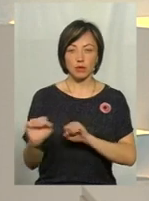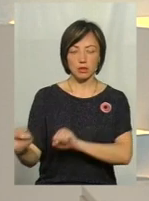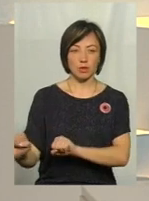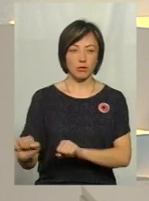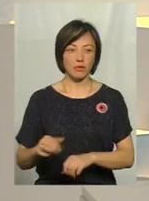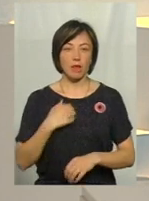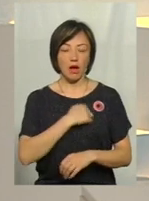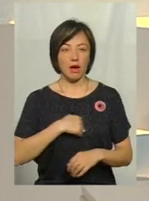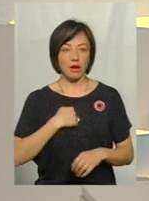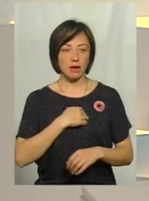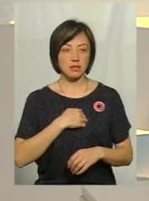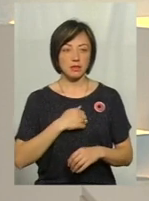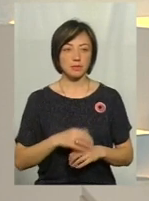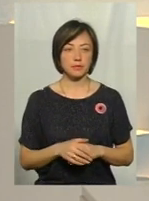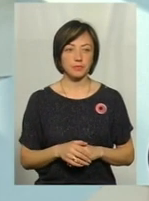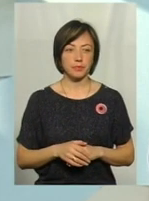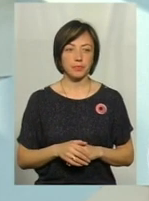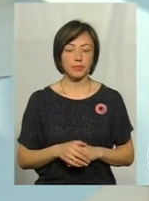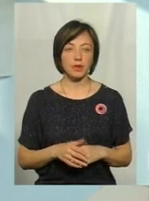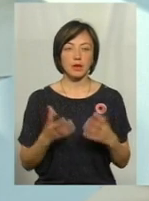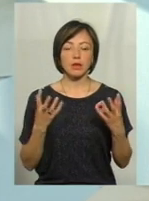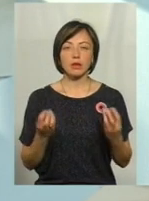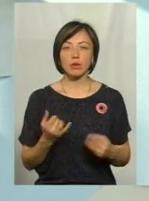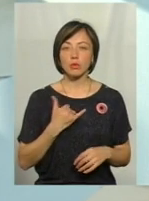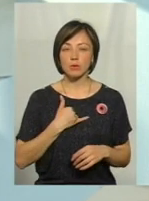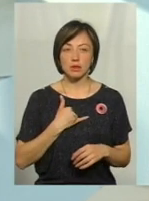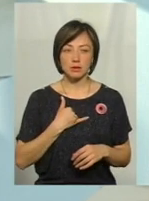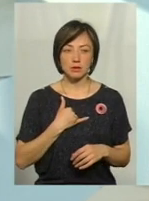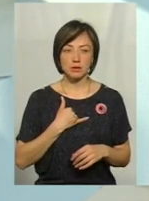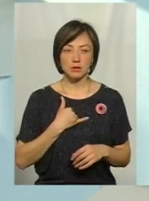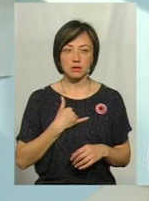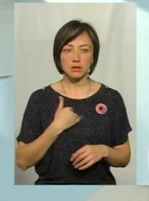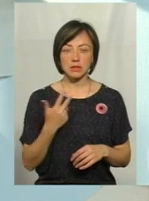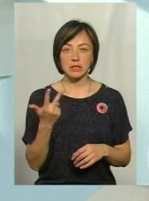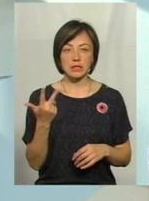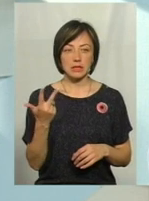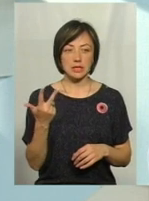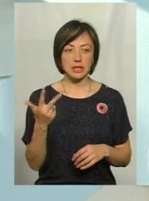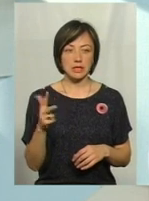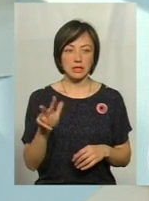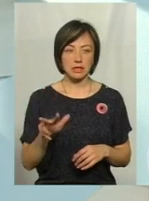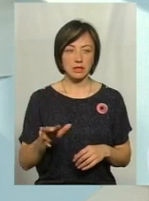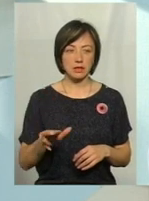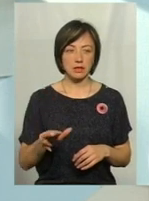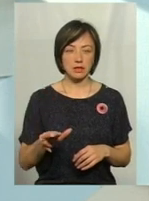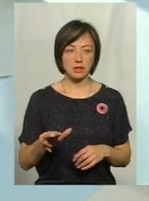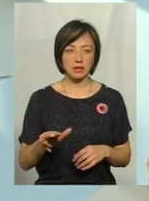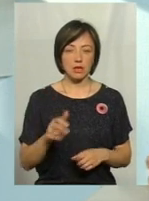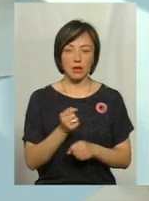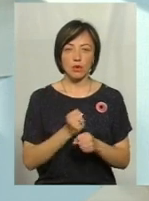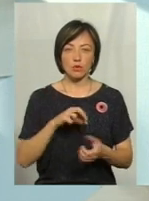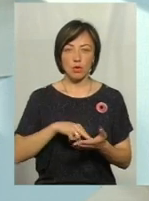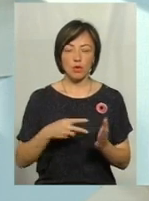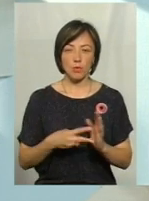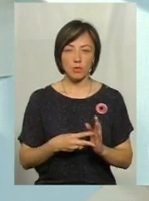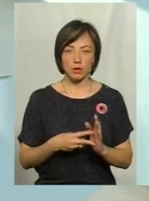агресії. Ще в нас, буквально, ще є три таких розробки. Це в